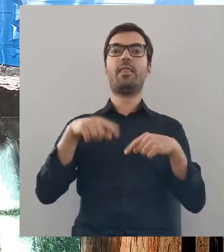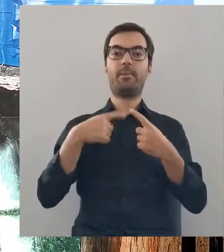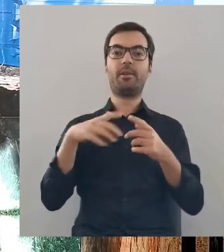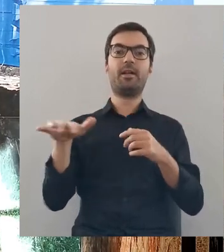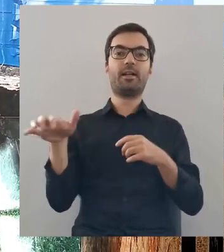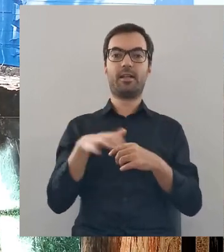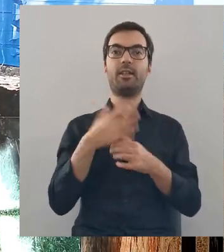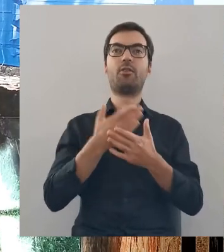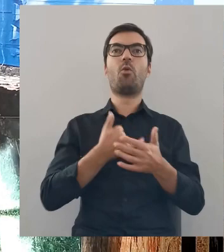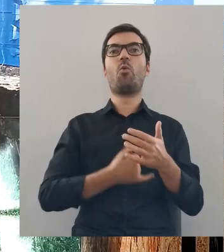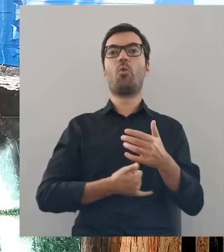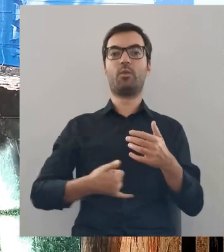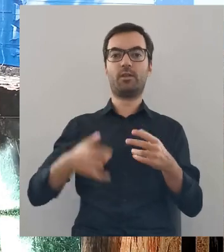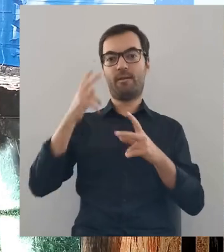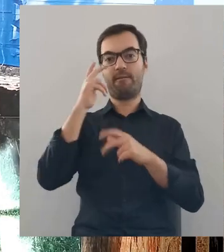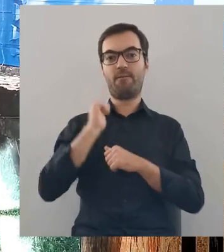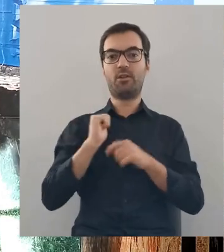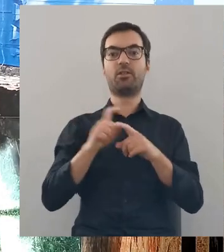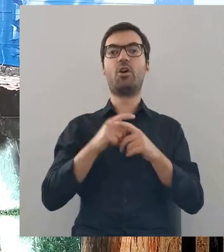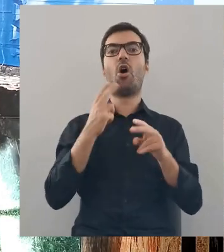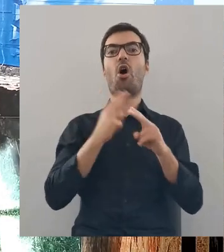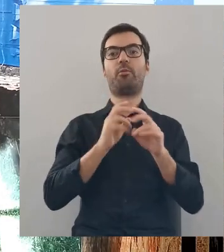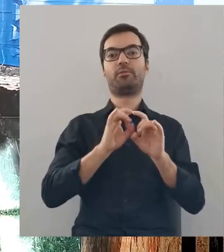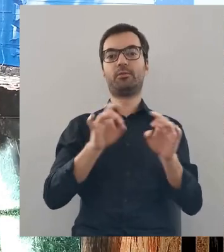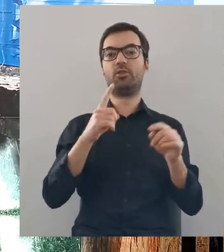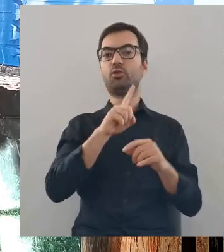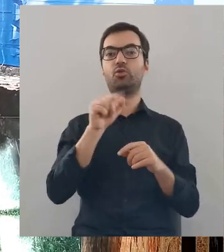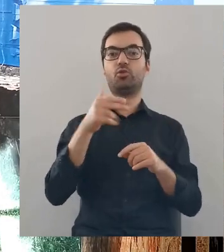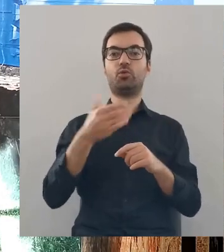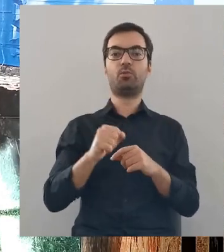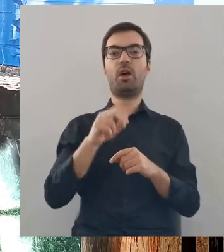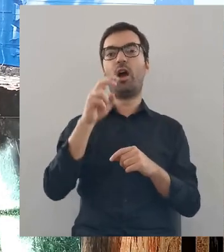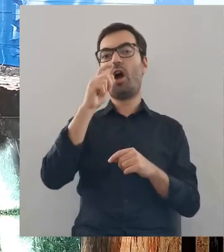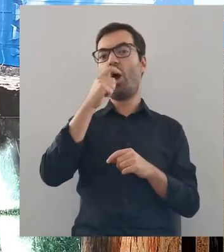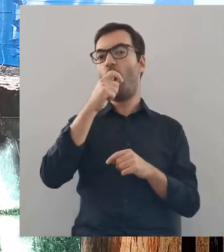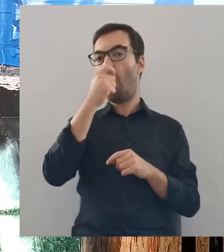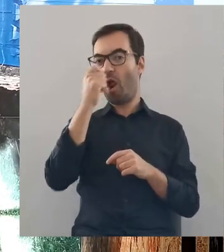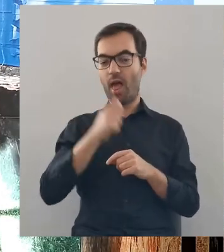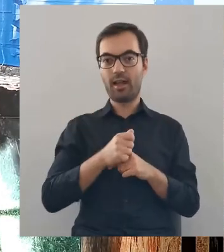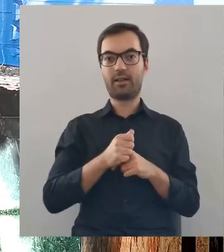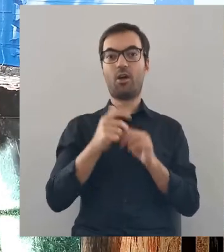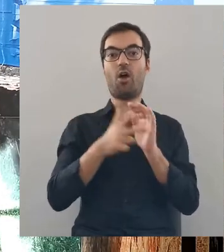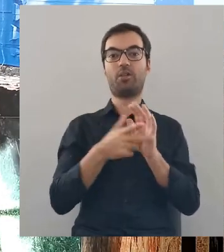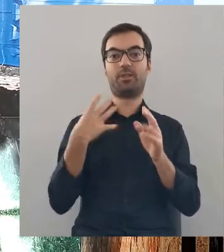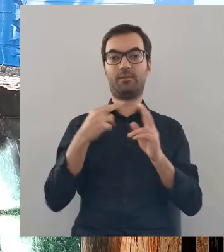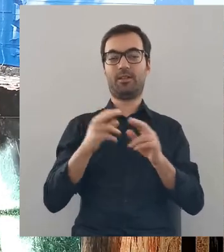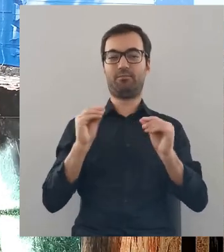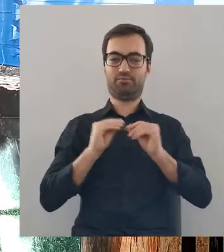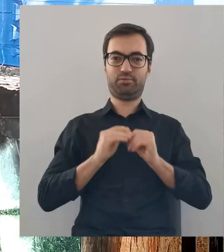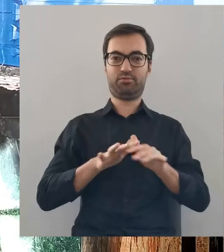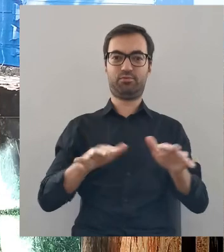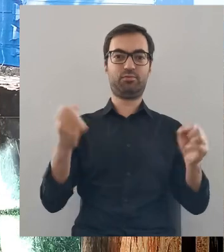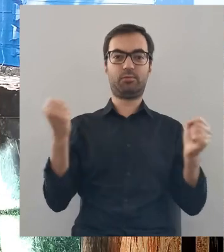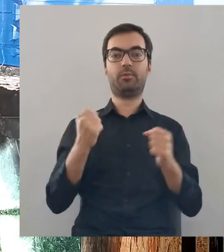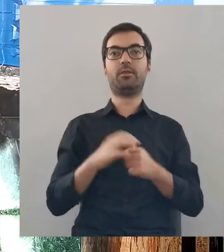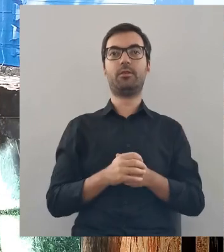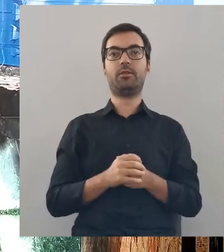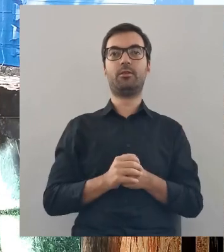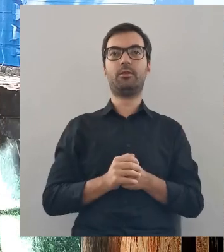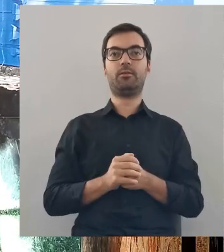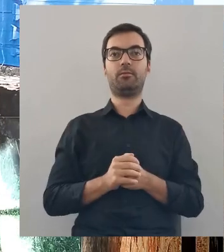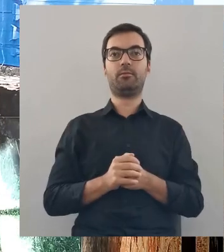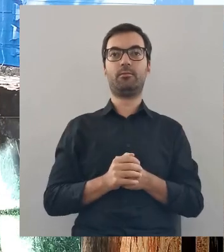co robiły, łupiły, więc był głód. Wojska roznosiły choróbska, więc dżuma i cholera zaatakowały w XVIII wieku na tym terenie